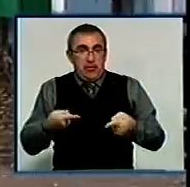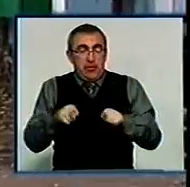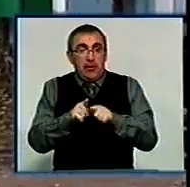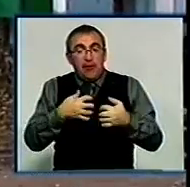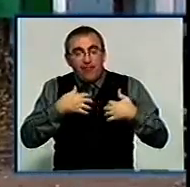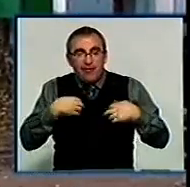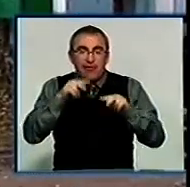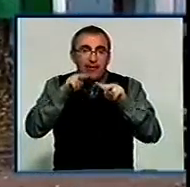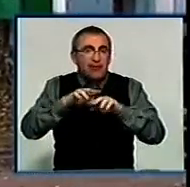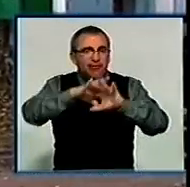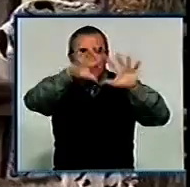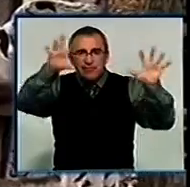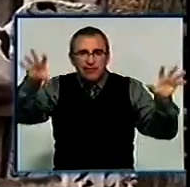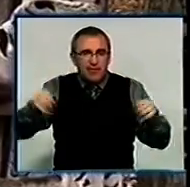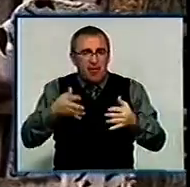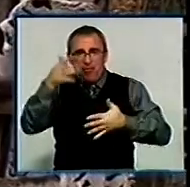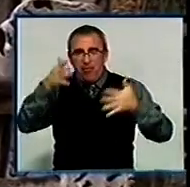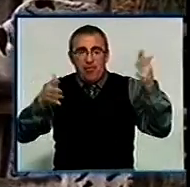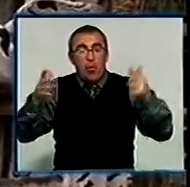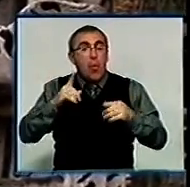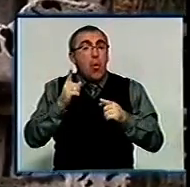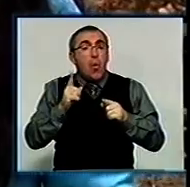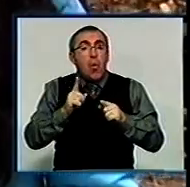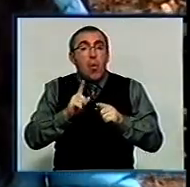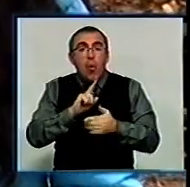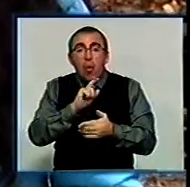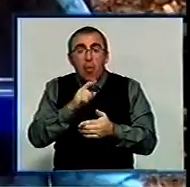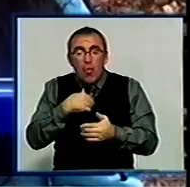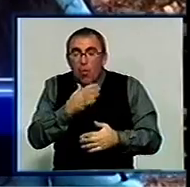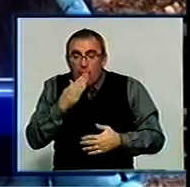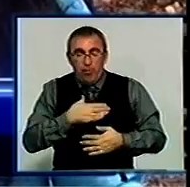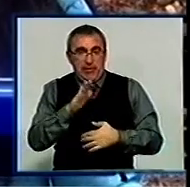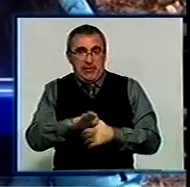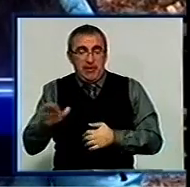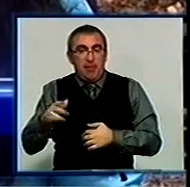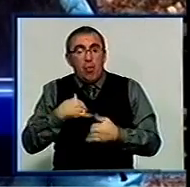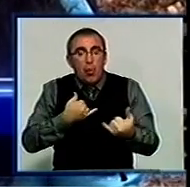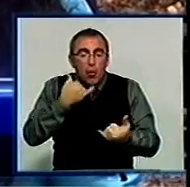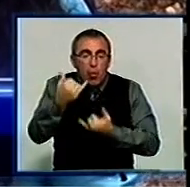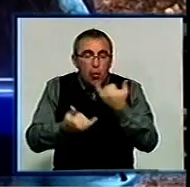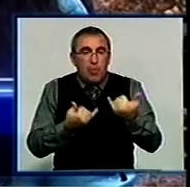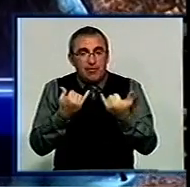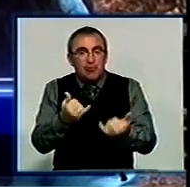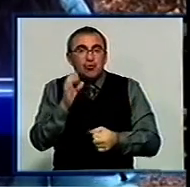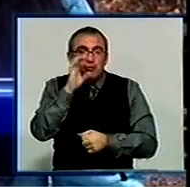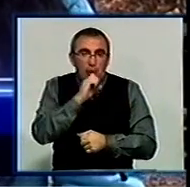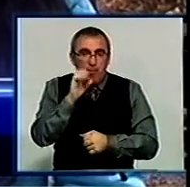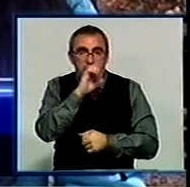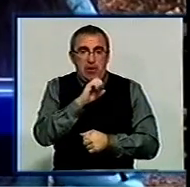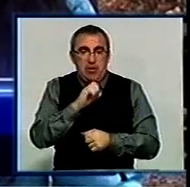тваринами доглядали цілим подвір'ям. Особливо їх любили діти. І ми всі ухажували за цими собаками.